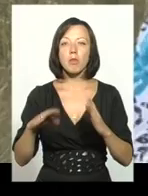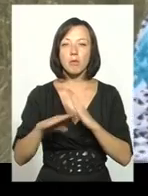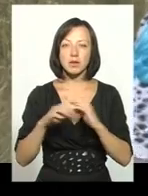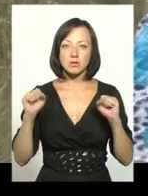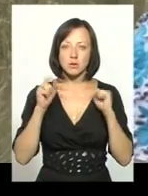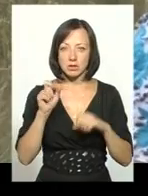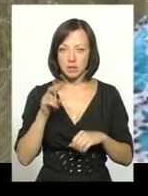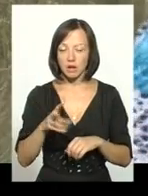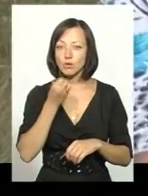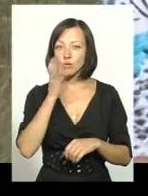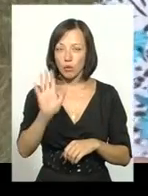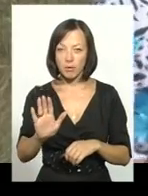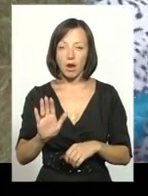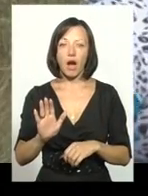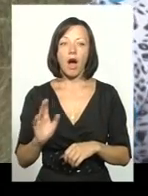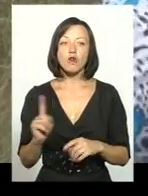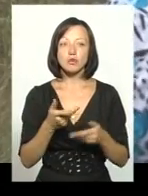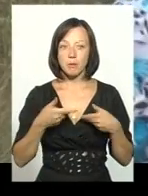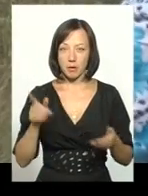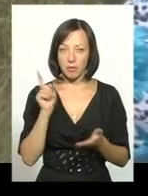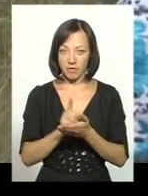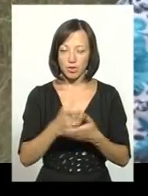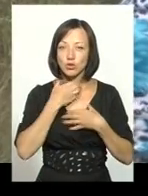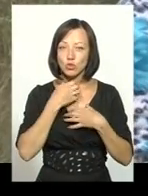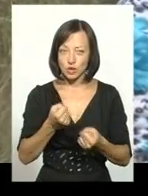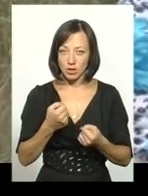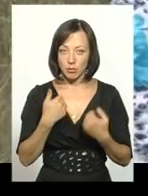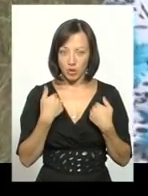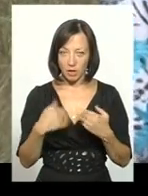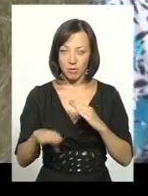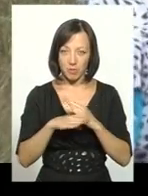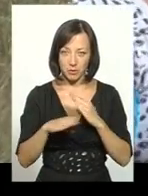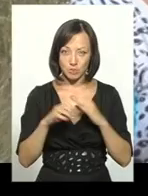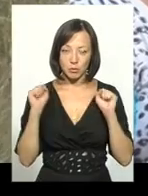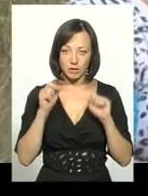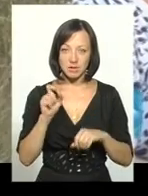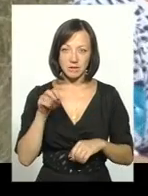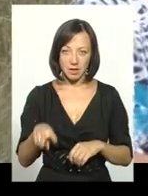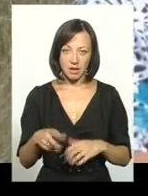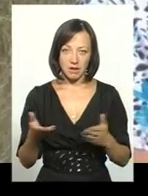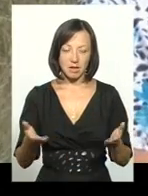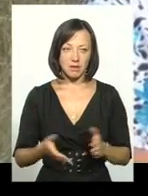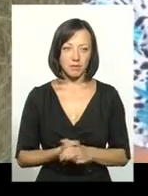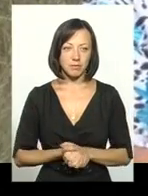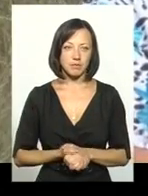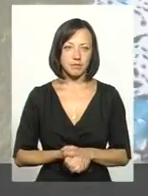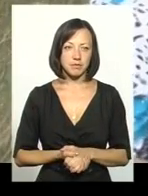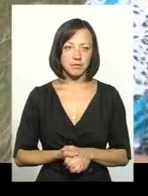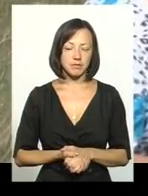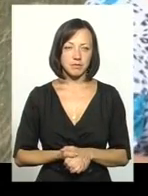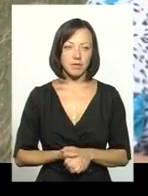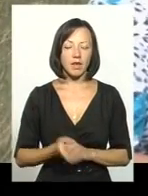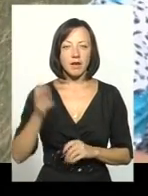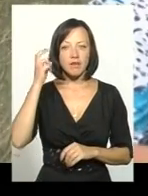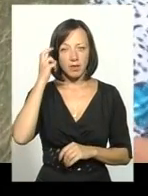Ну то шо, хорошо, він поміг в спортзал. То шо, ми повинні душитися, бо вони там у великому званчику спортзал зробили. В